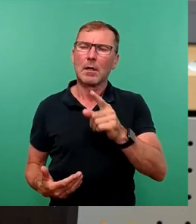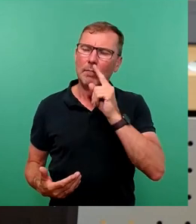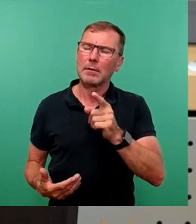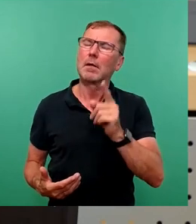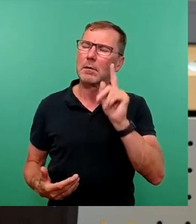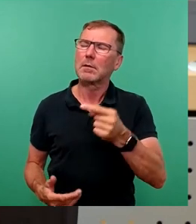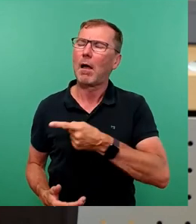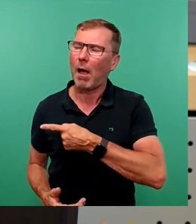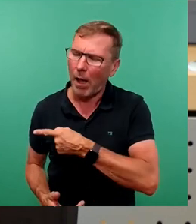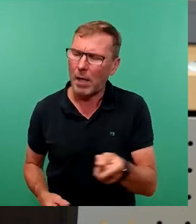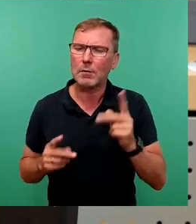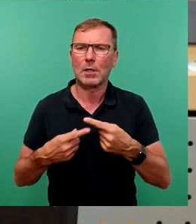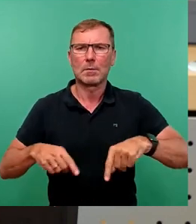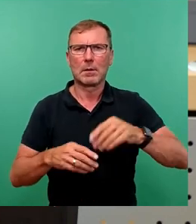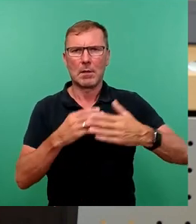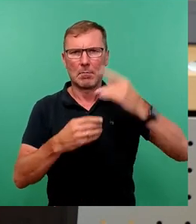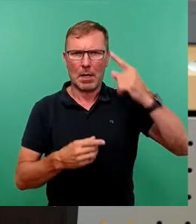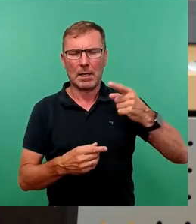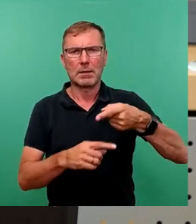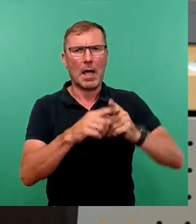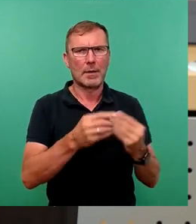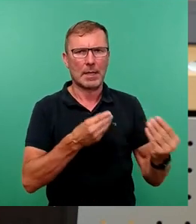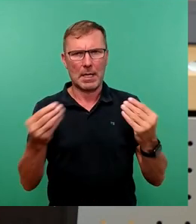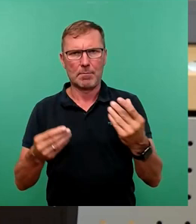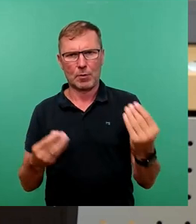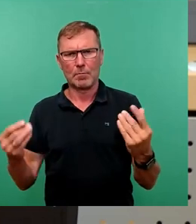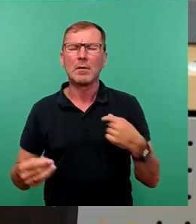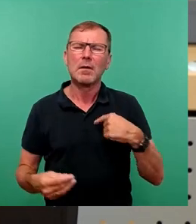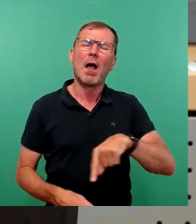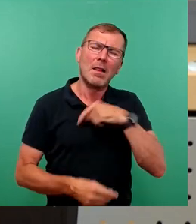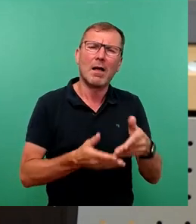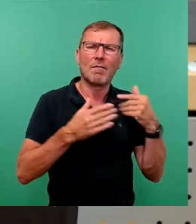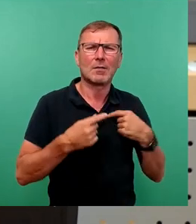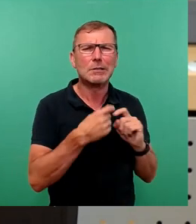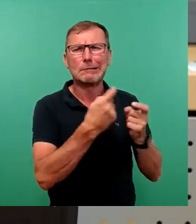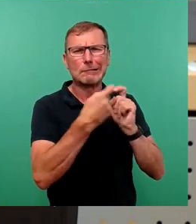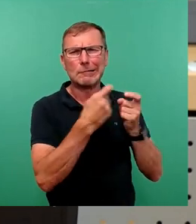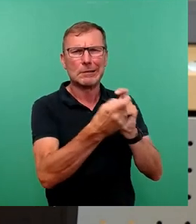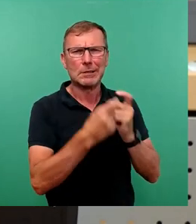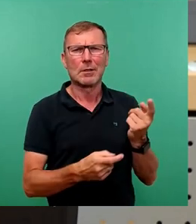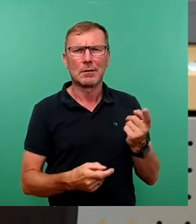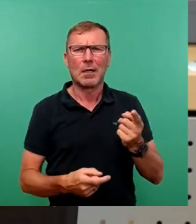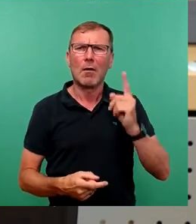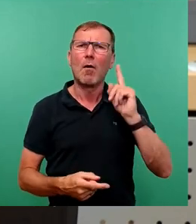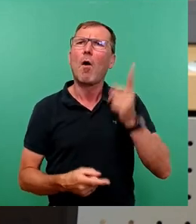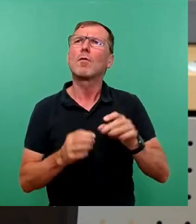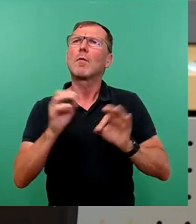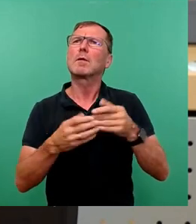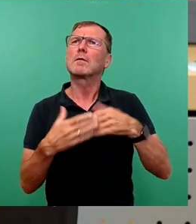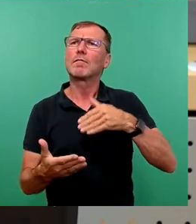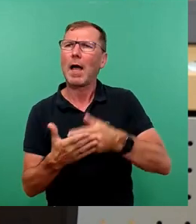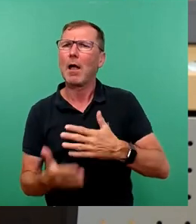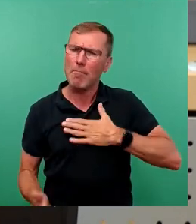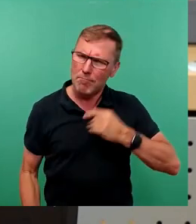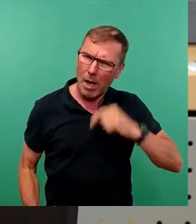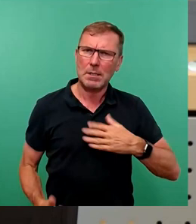alle Stadtbezirksbeiräte in Anteil tragen. Wir haben uns lange gestritten in der Fraktion, ob wieder 100 Prozent Freigabe, das war meine Meinung.